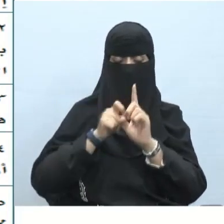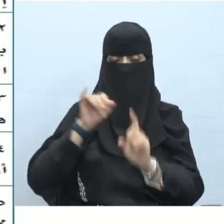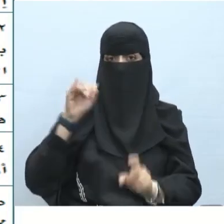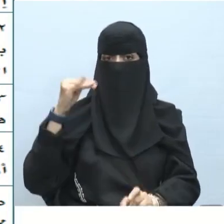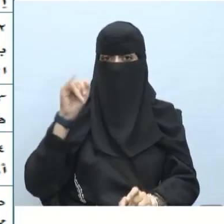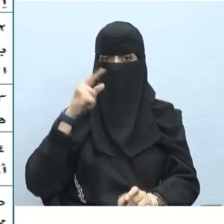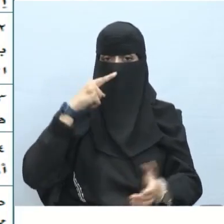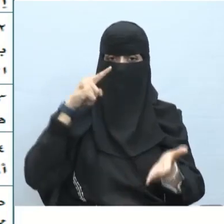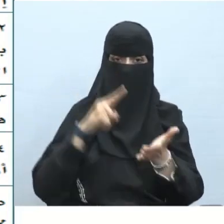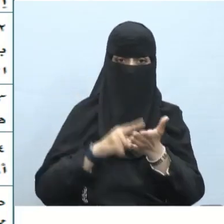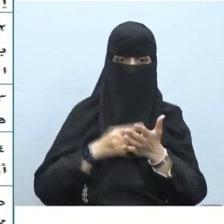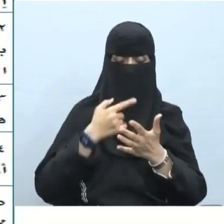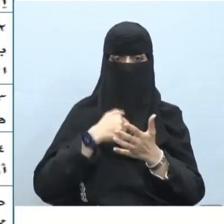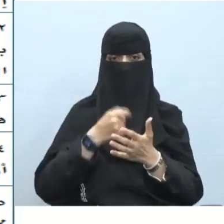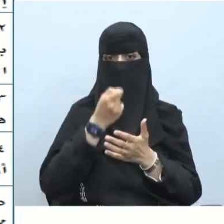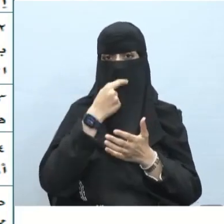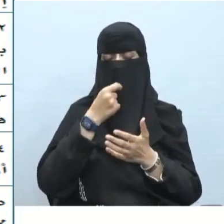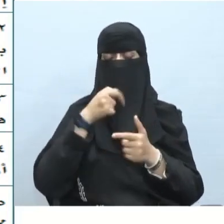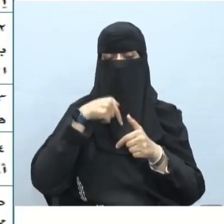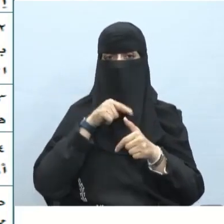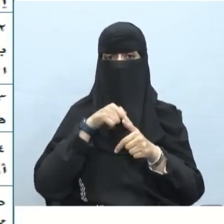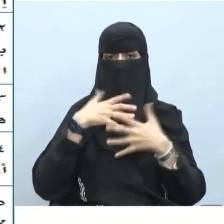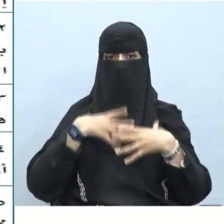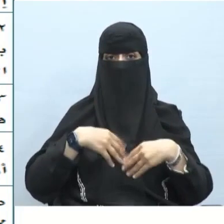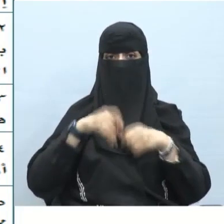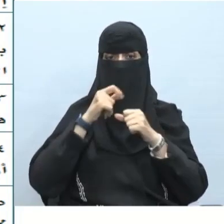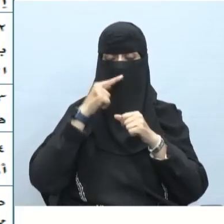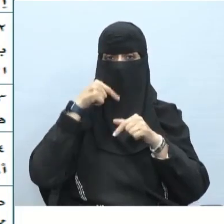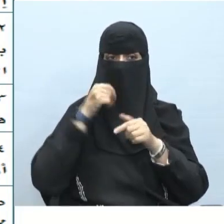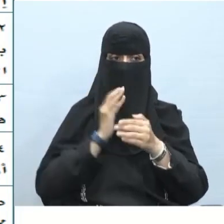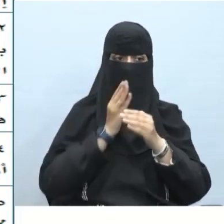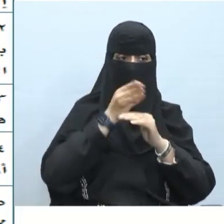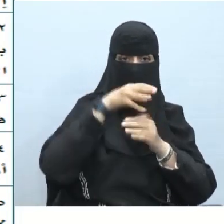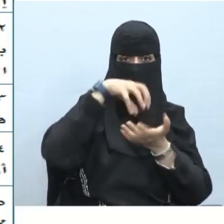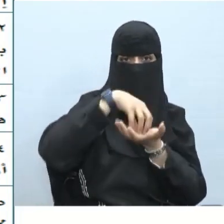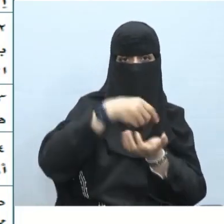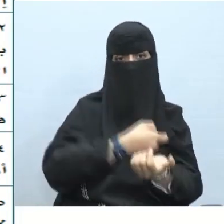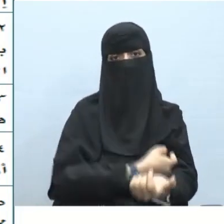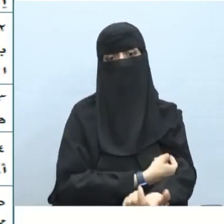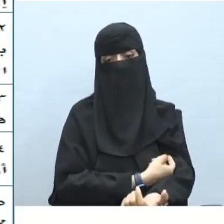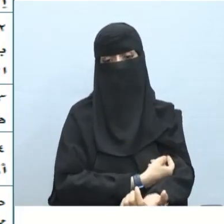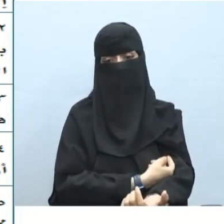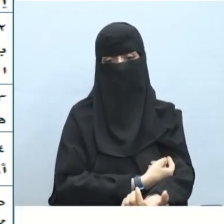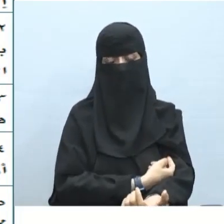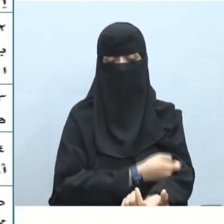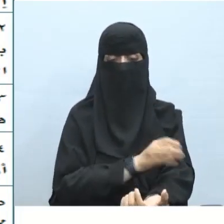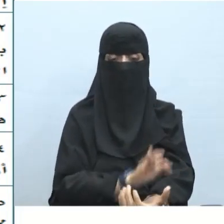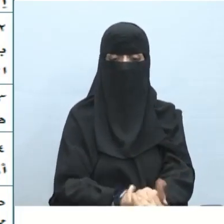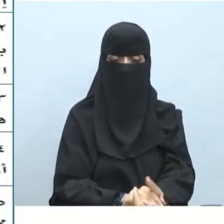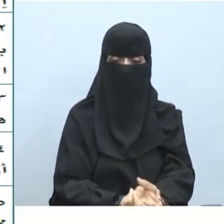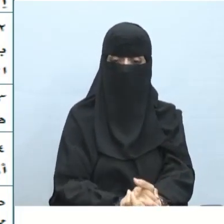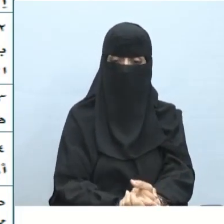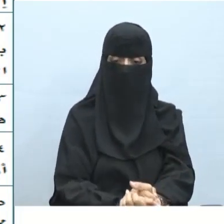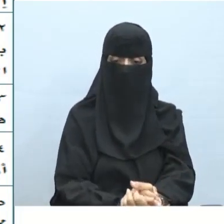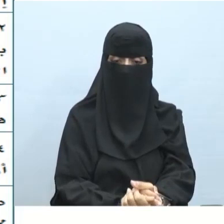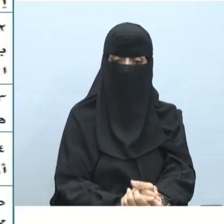نفسه فدخل المستشفى نلاحظ هنا نبحث عن حرف العطف قرر محمد أن يعالج نفسه